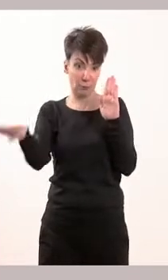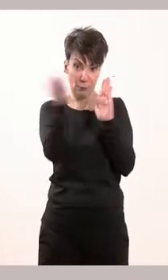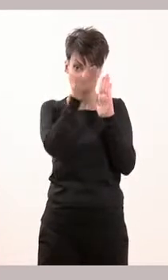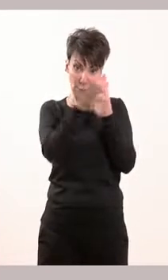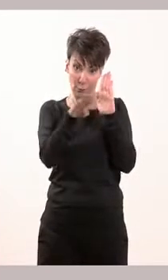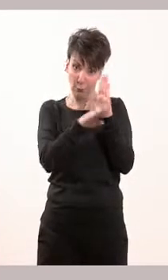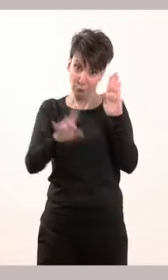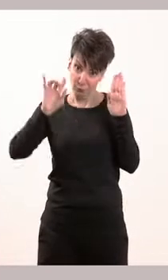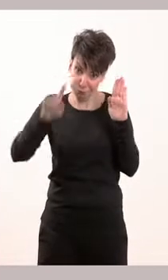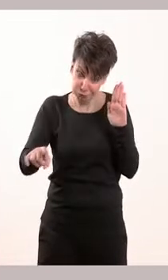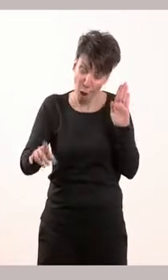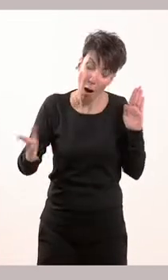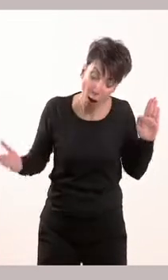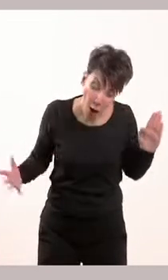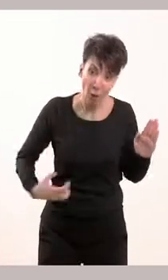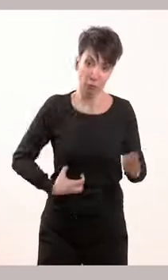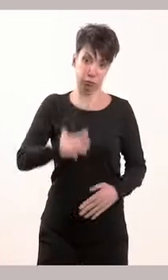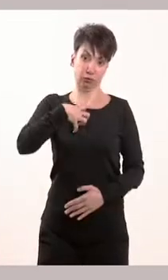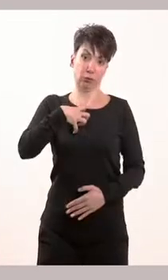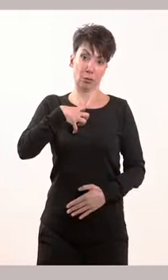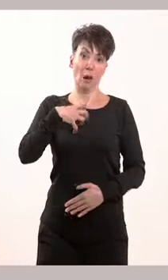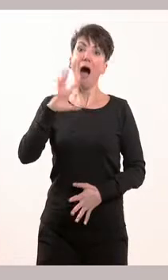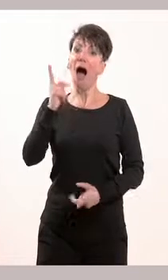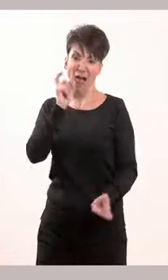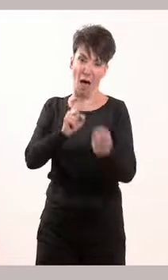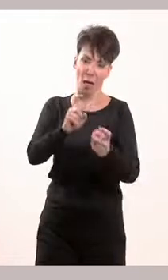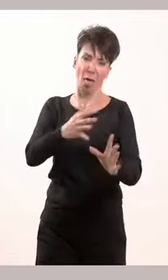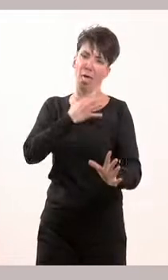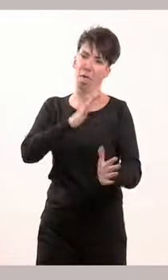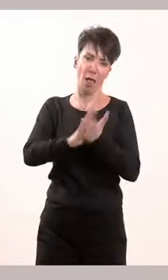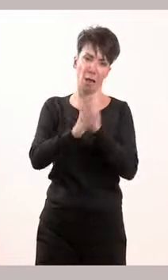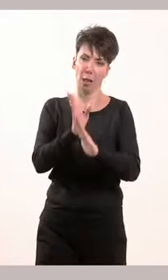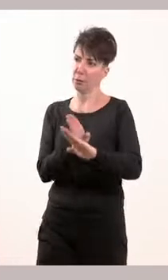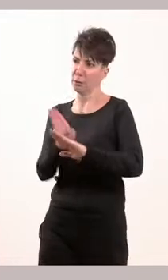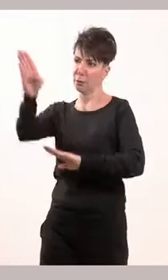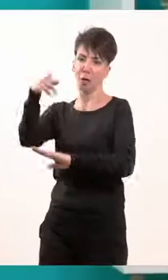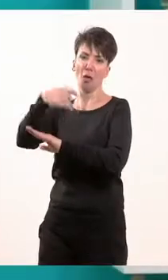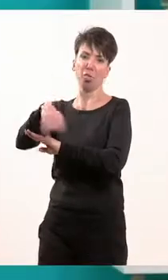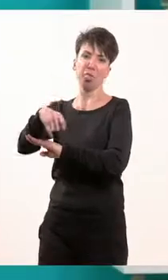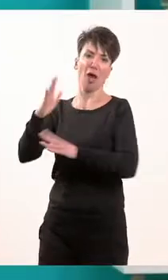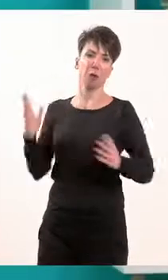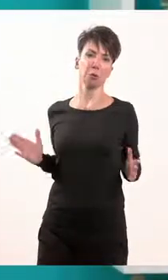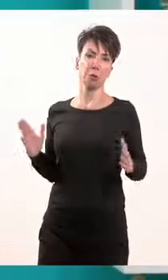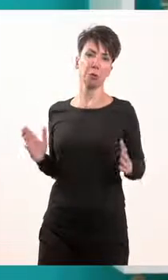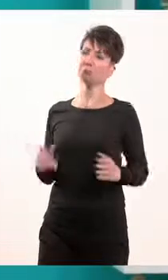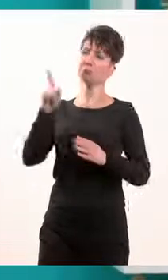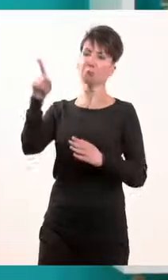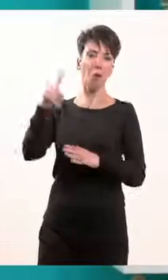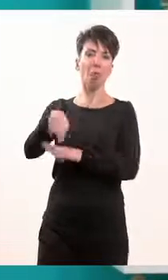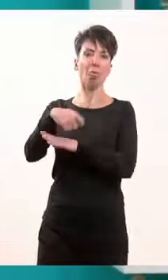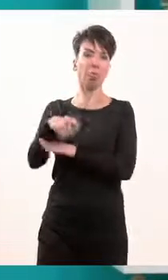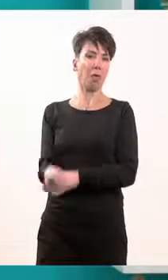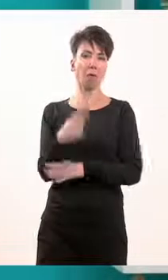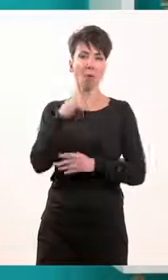δικαίου, τότε πραγματικά οφείλουν να απευθυνθούν στην δικαιοσύνη. Και οφείλει η δικαιοσύνη να